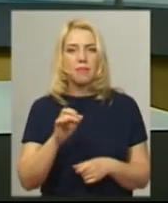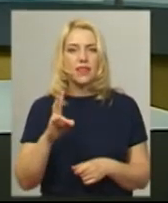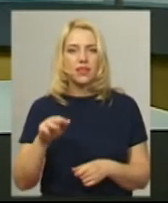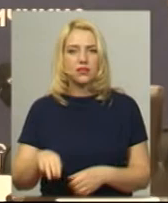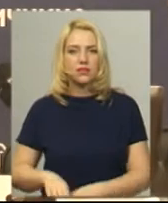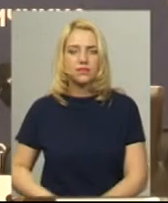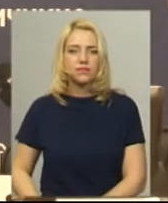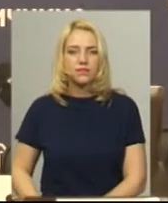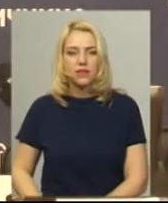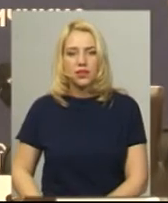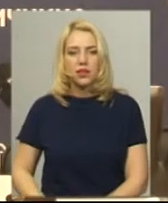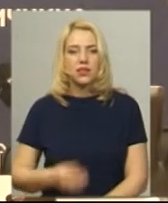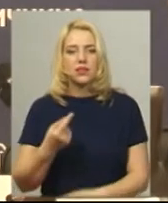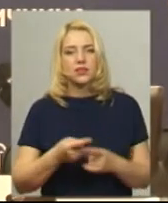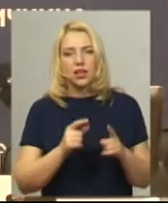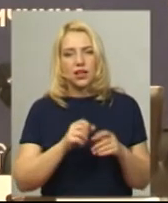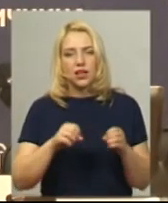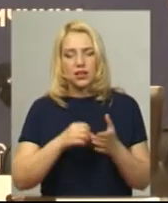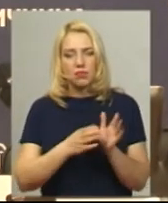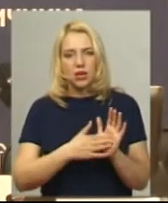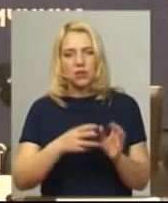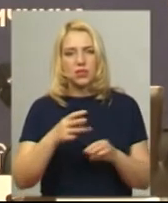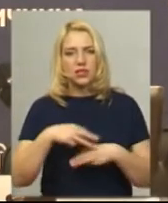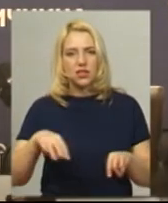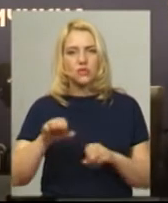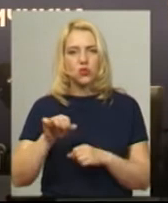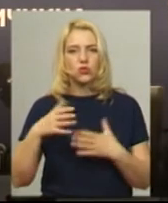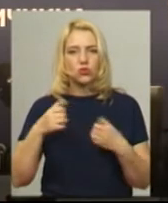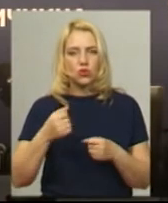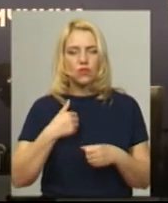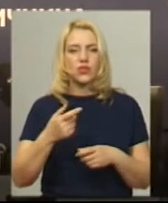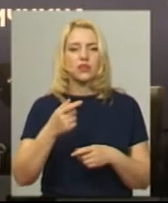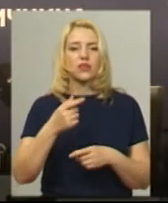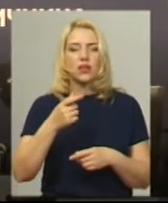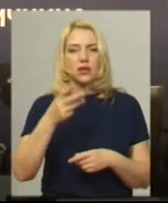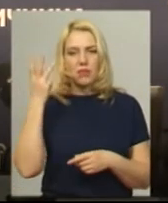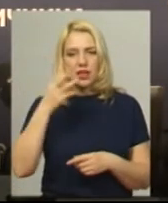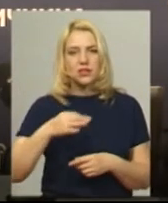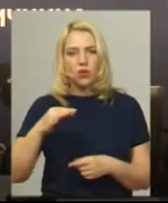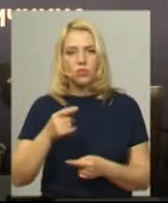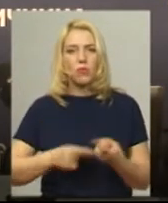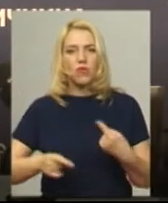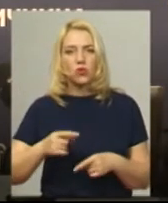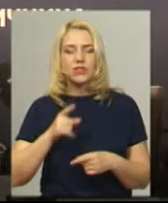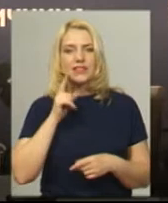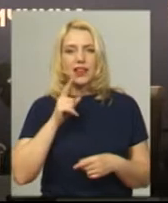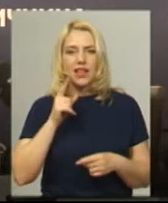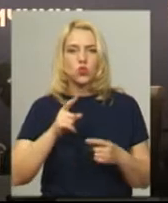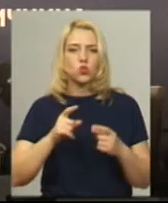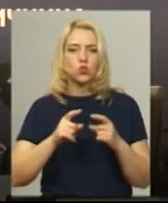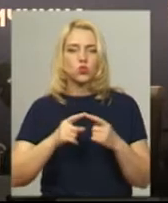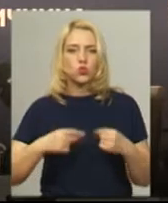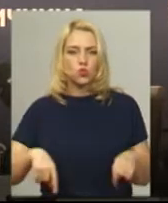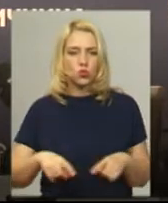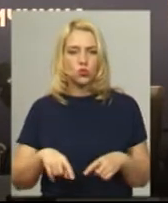За даними Міністерства охорони здоров'я, Хмельницька область знову повернулася до так званої «зеленої» зони, тобто